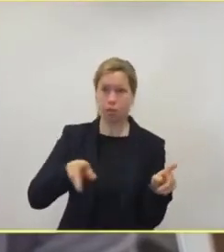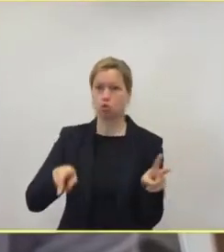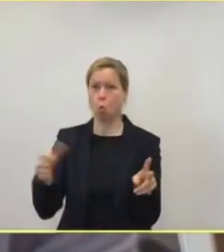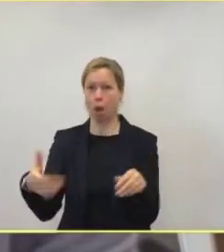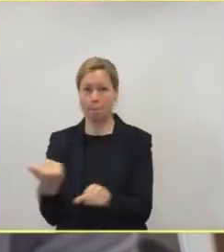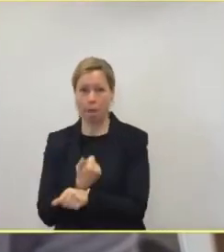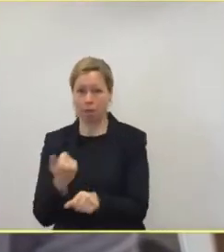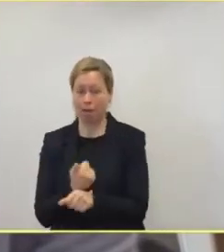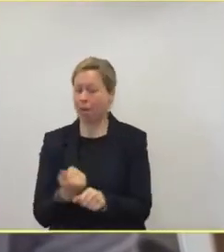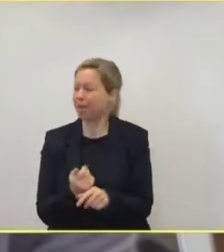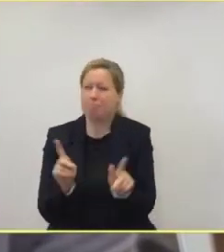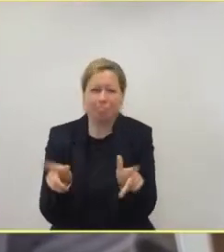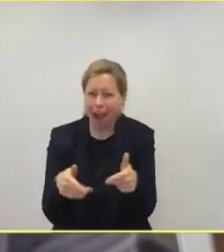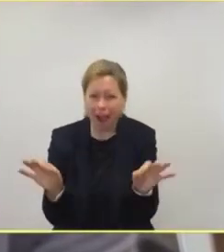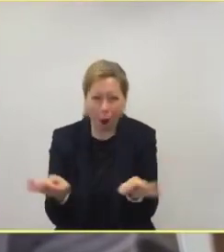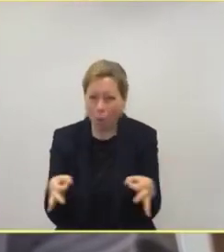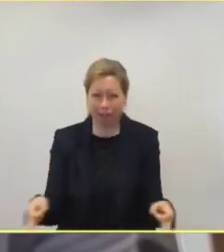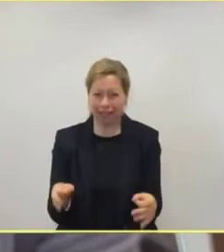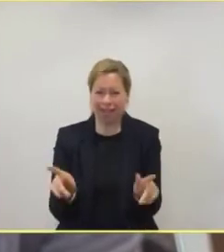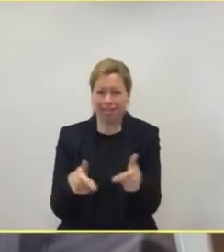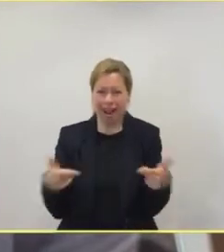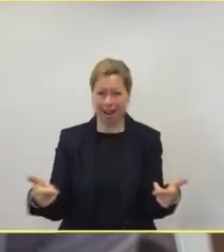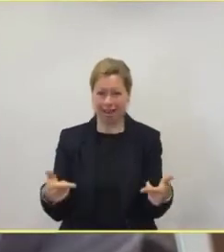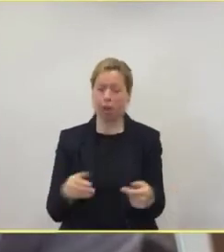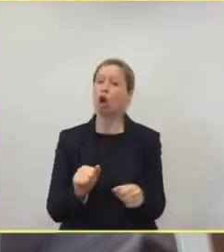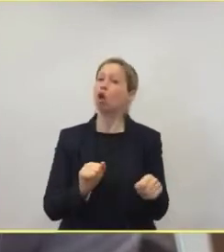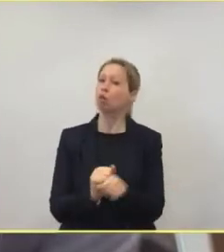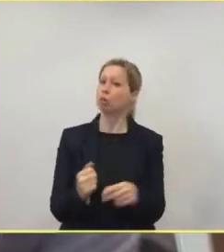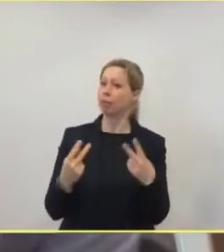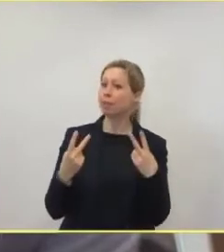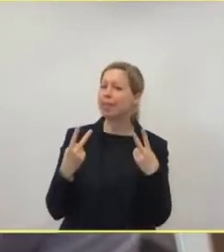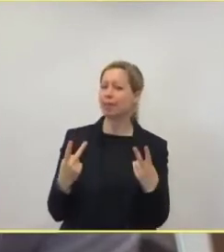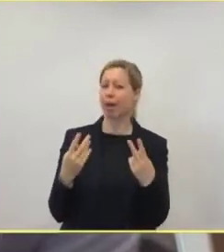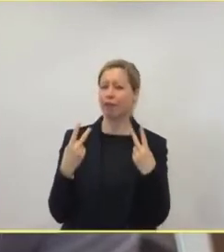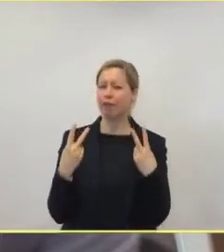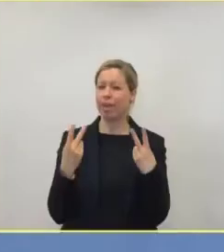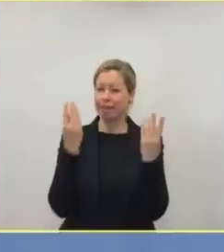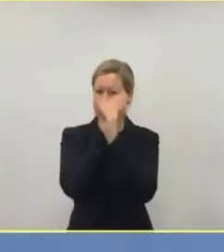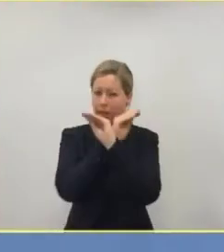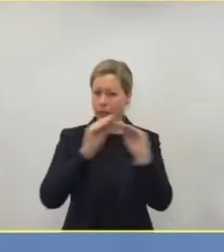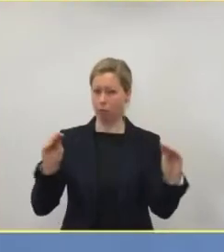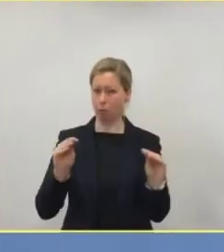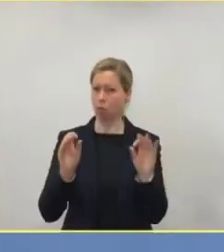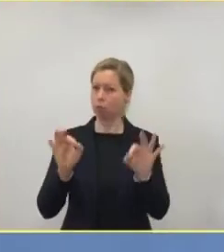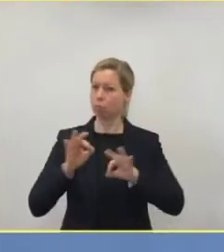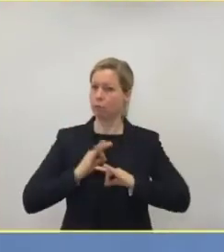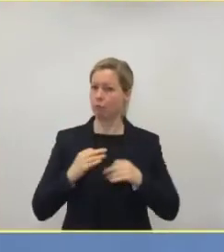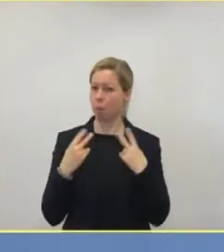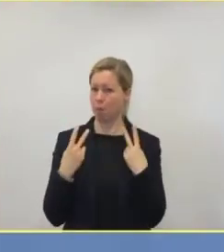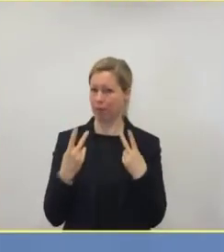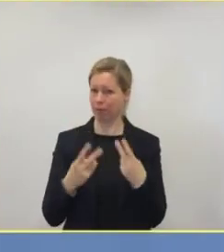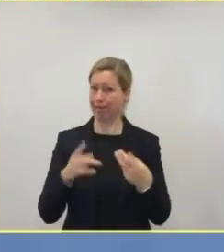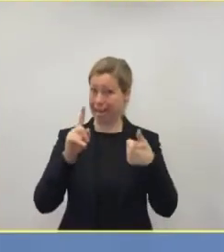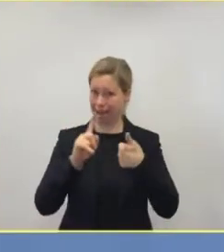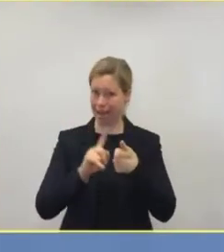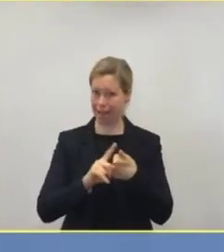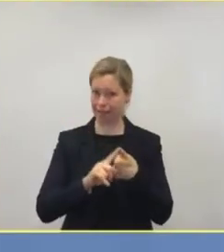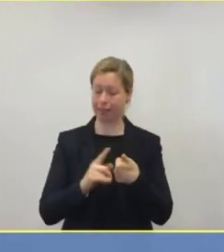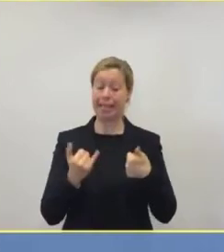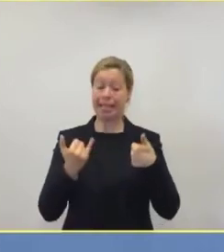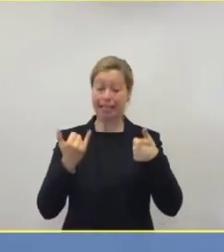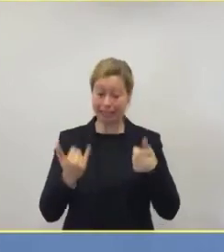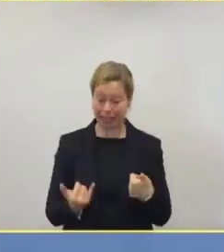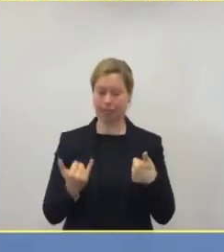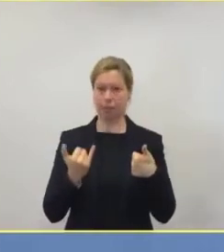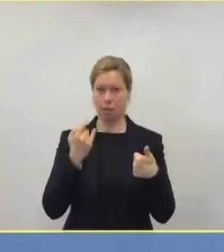Botschaft ist mir, oder zwei Botschaften sind mir wichtig. Das eine, um noch einmal zu betonen, dass die Versorgung derzeit, ich glaube, da stehen wir auch alle